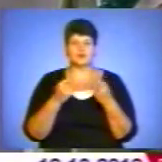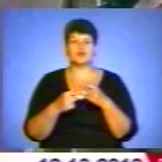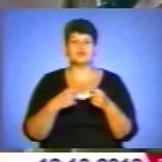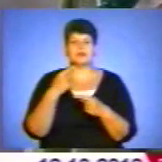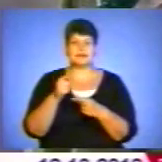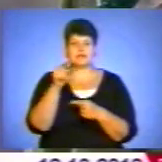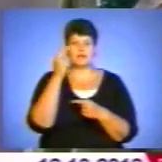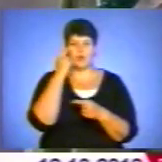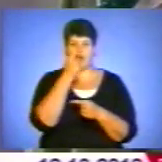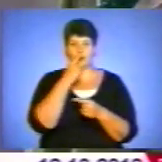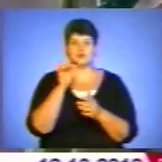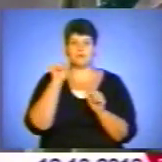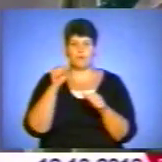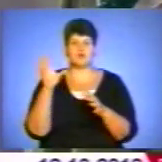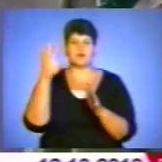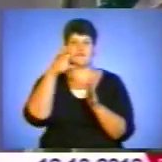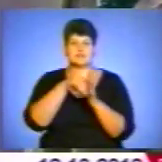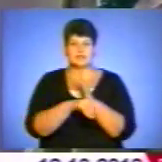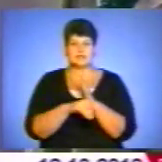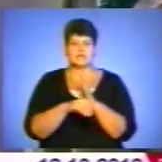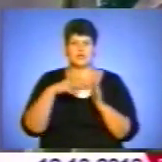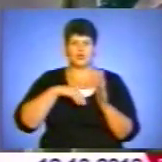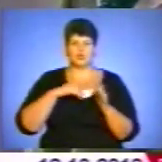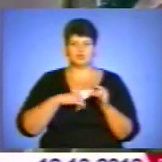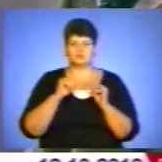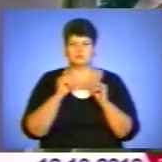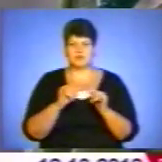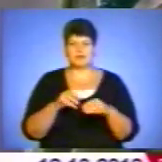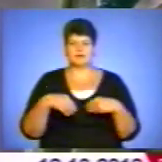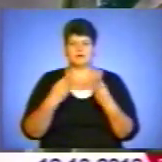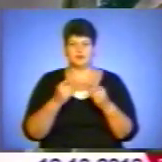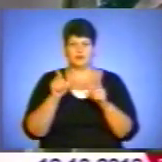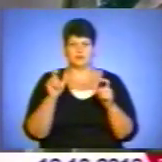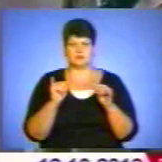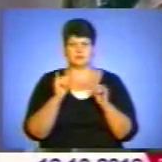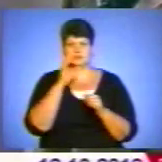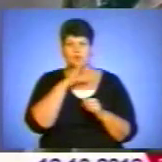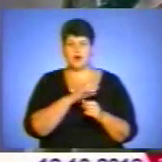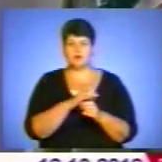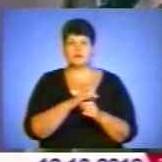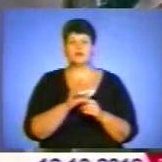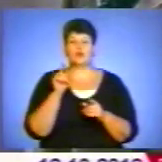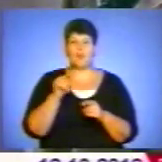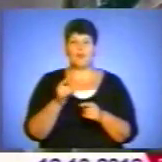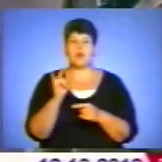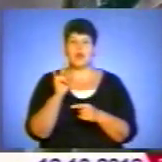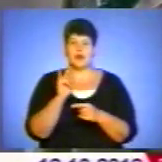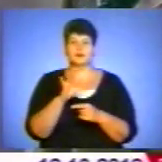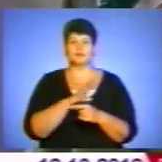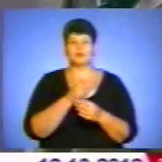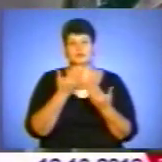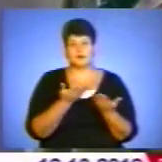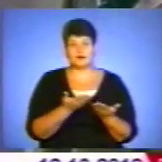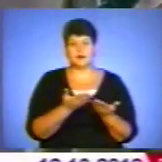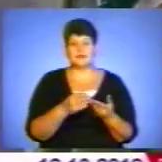ті очі може вселитися якийсь дух нехороший і принести людям якесь зло. Тому лялька була така. Її